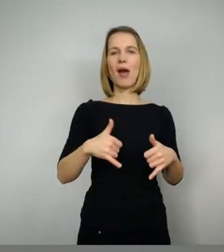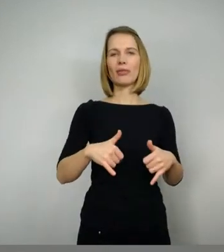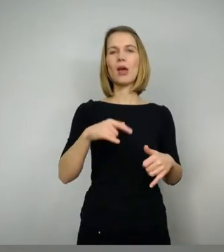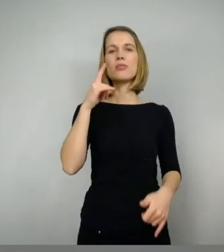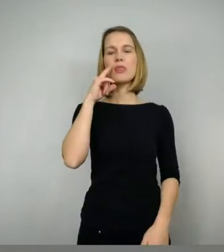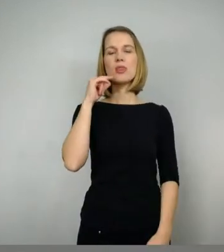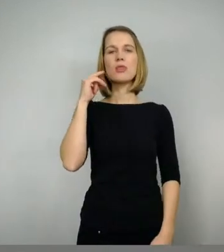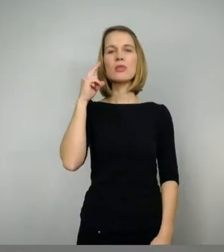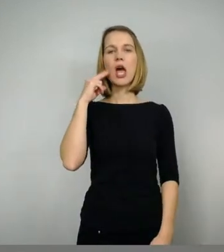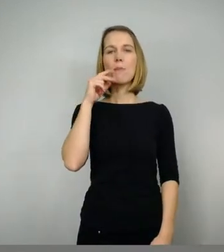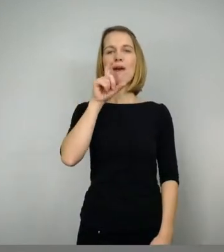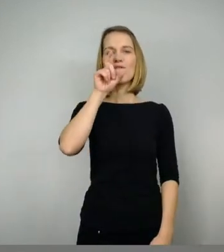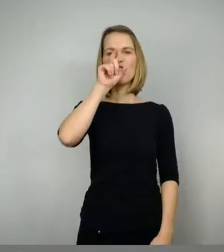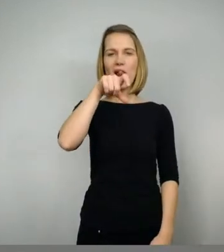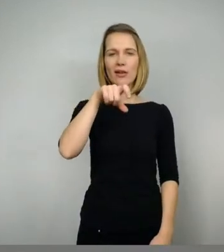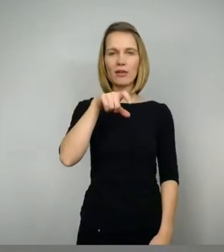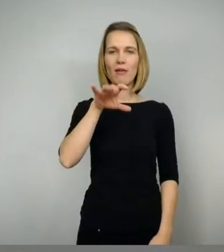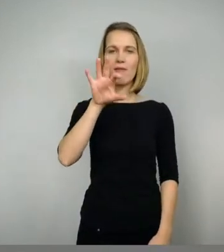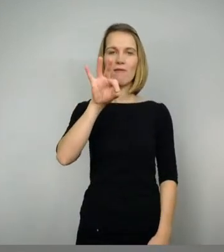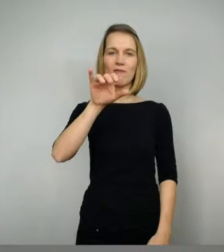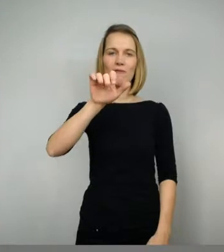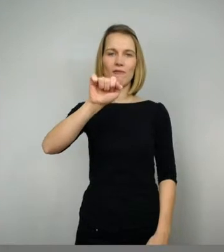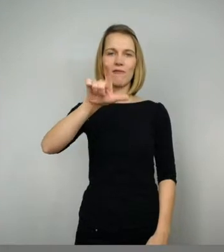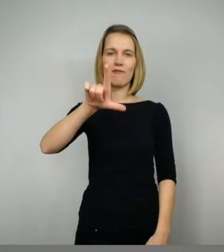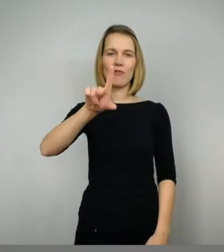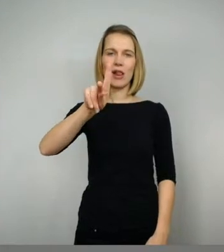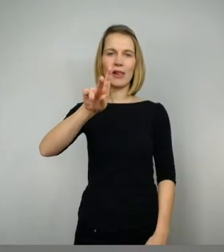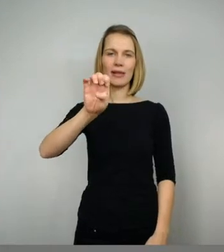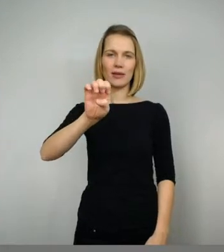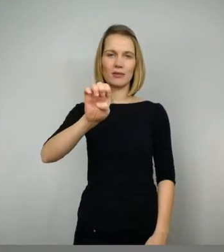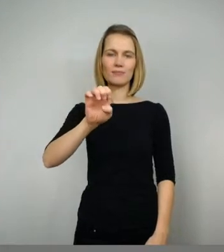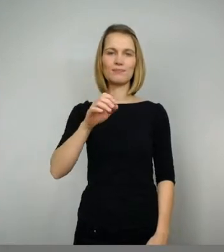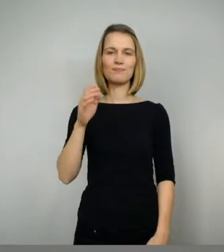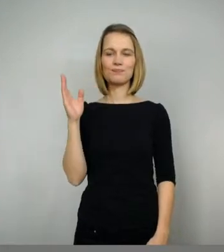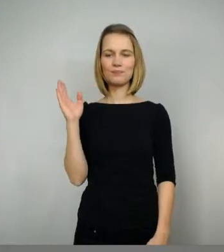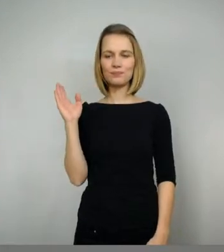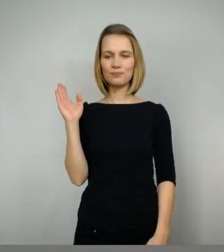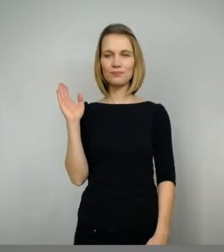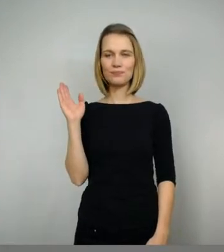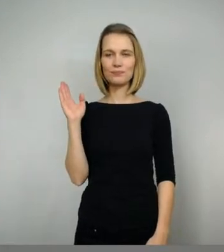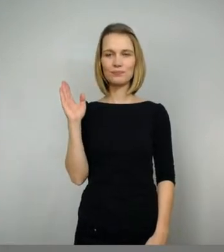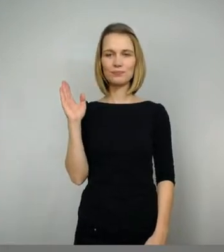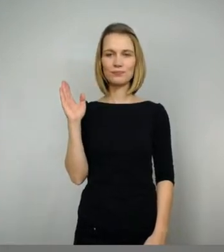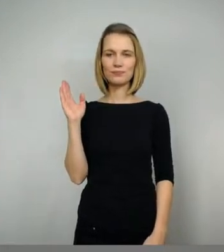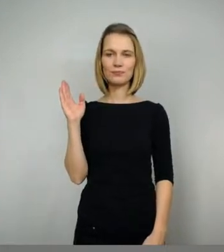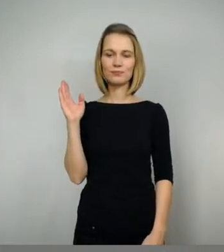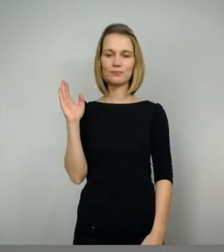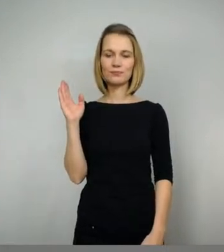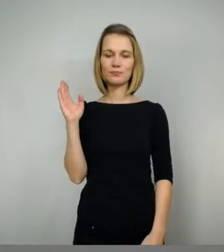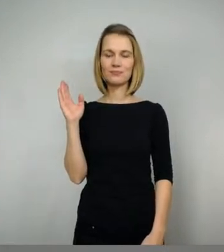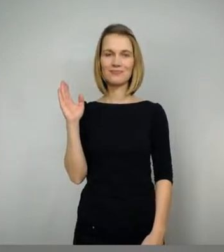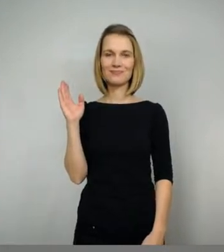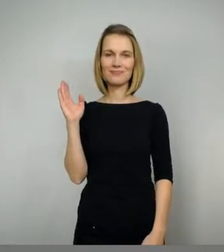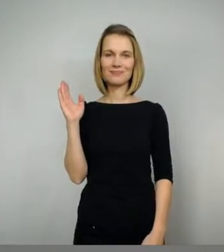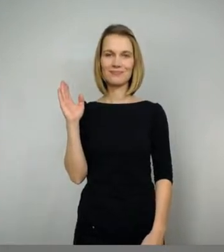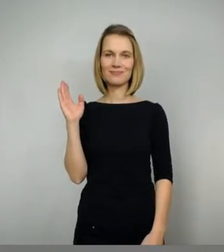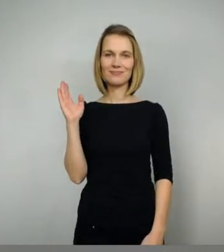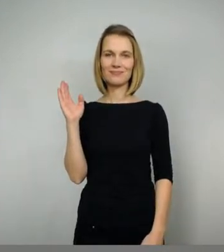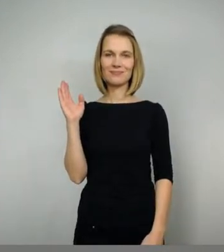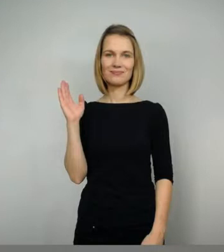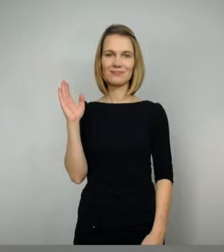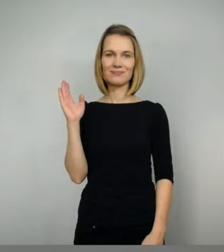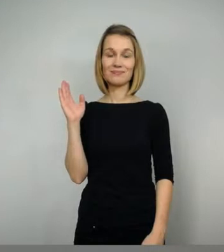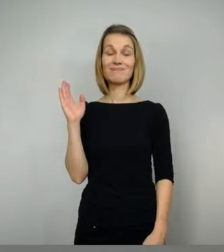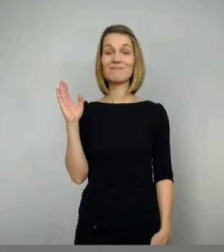was dasselbe ausgenannt, als ich vernommen habe, ist was das Beste über Elü-Land. Das beste Pferd aus allen Ländern ist Falke,